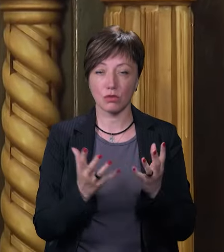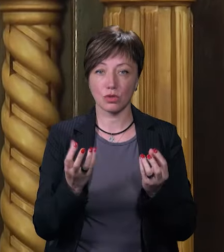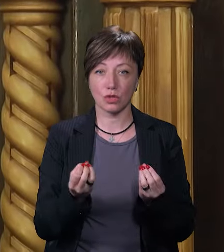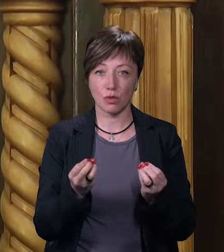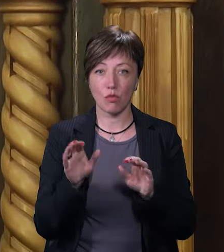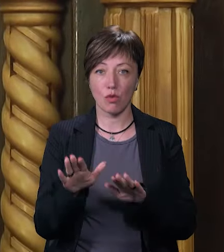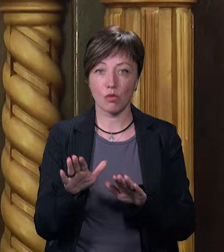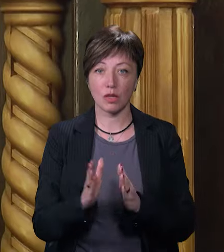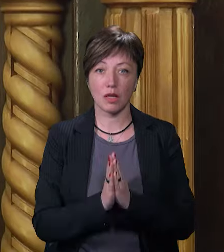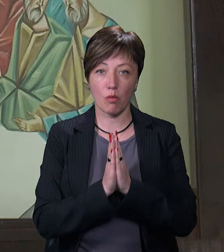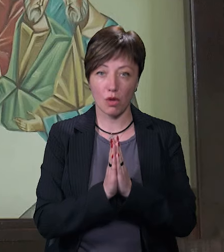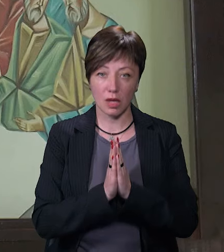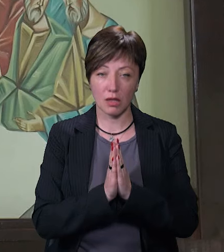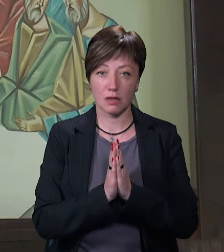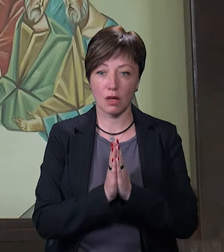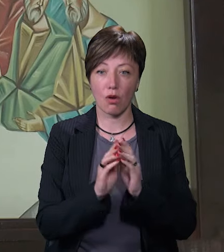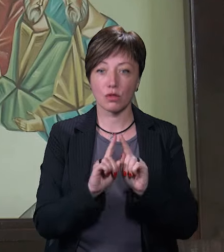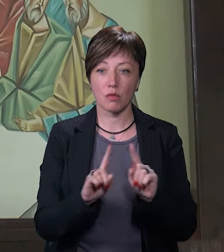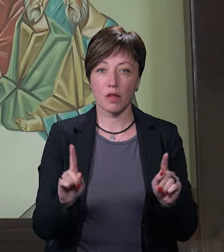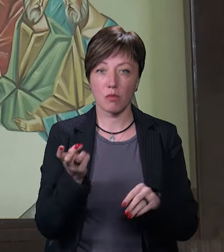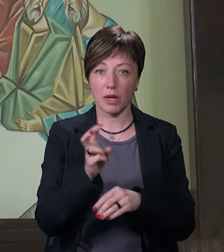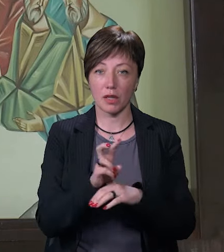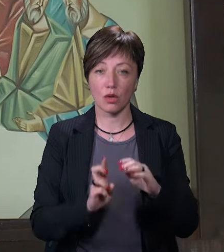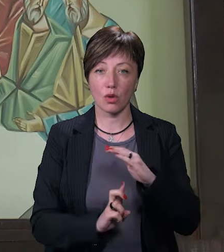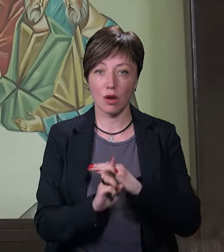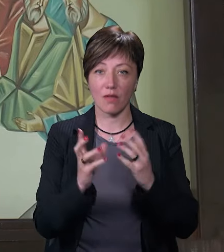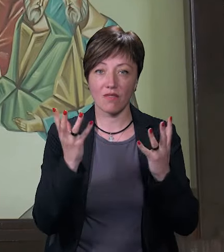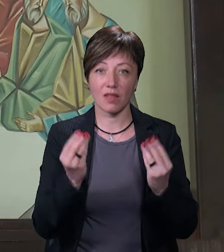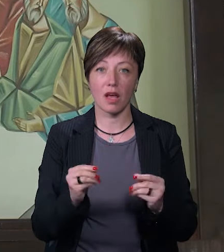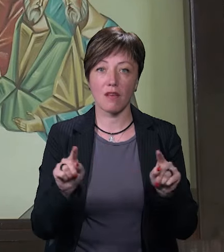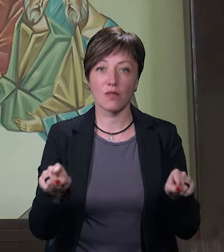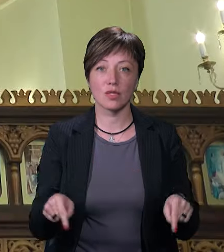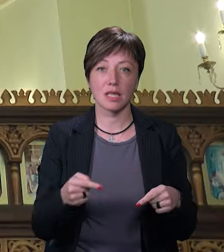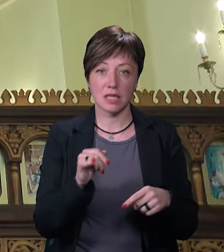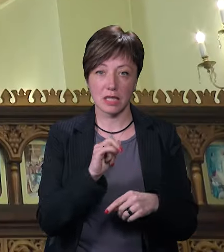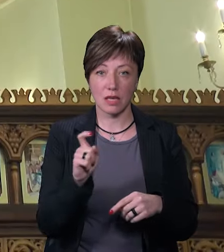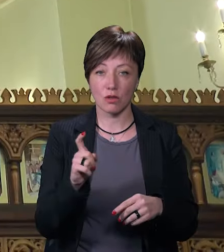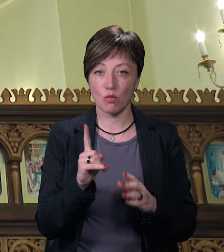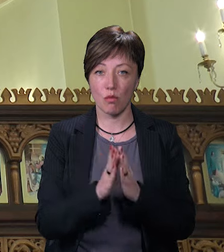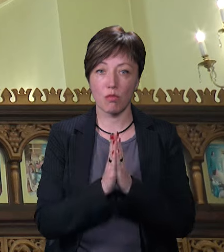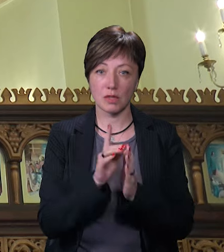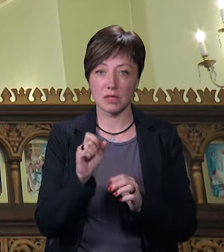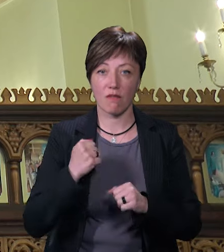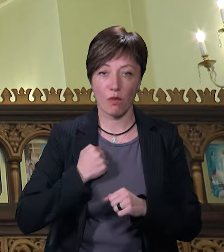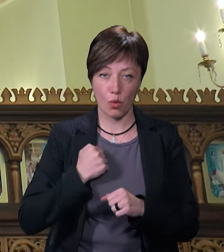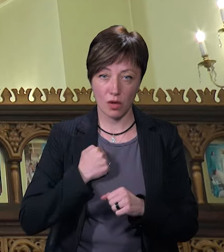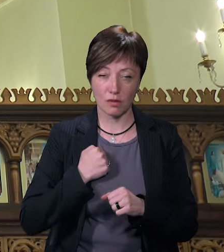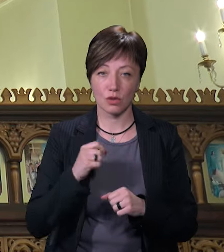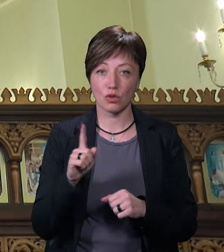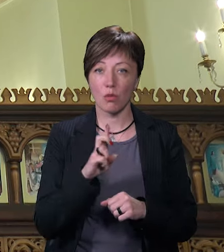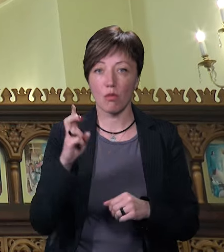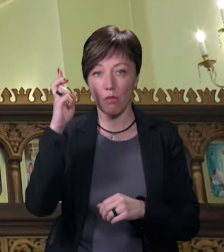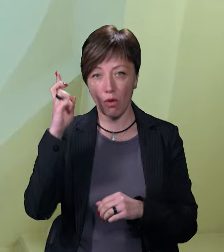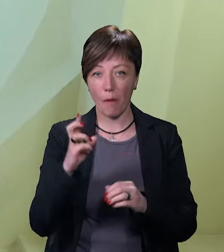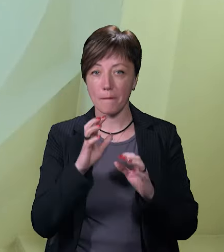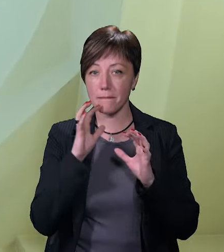побути на молитві. А особливо прийти до храму у день Воскресіння Христового, щоби помолитися за воїнів, щоби Бог